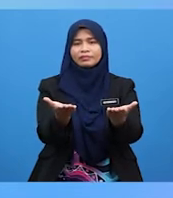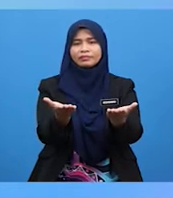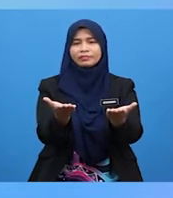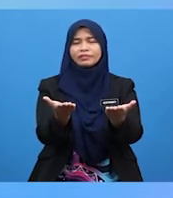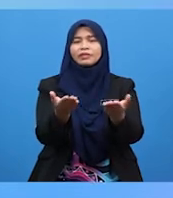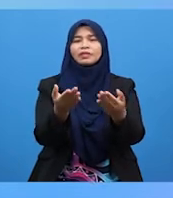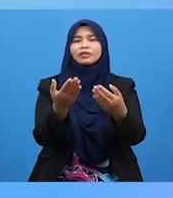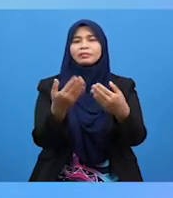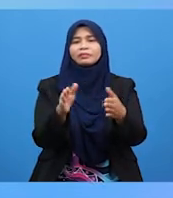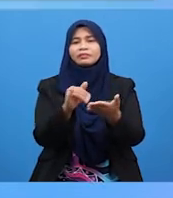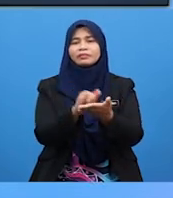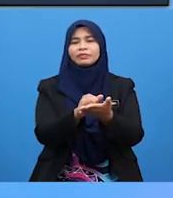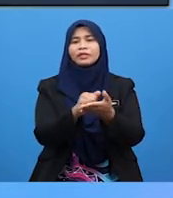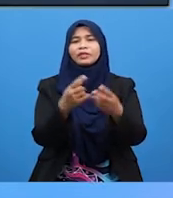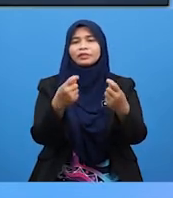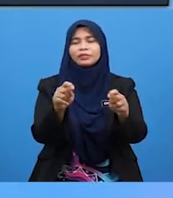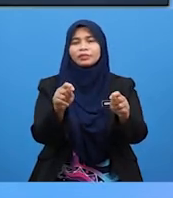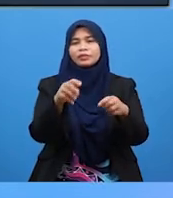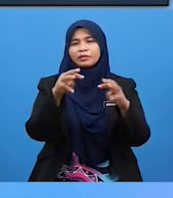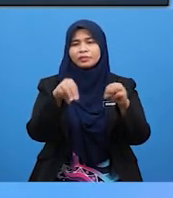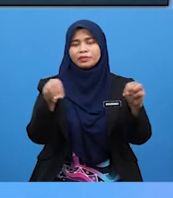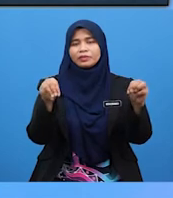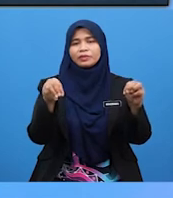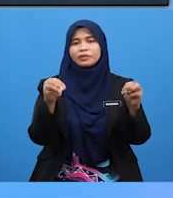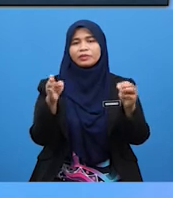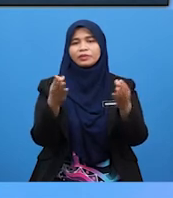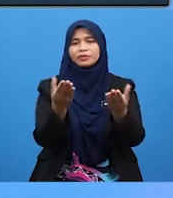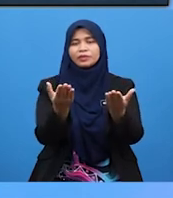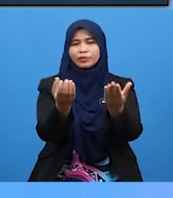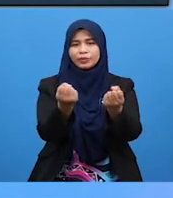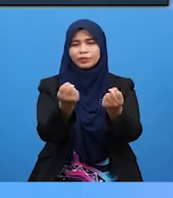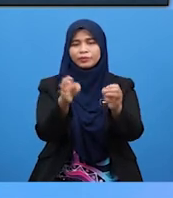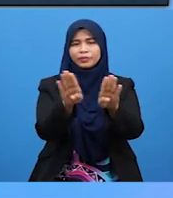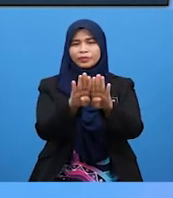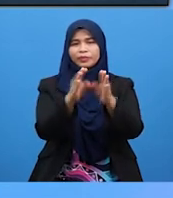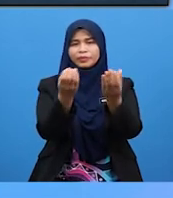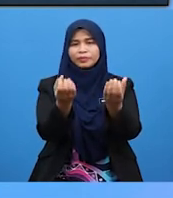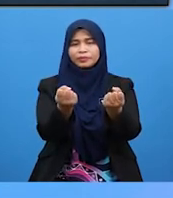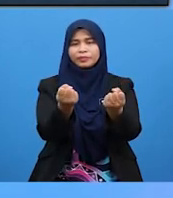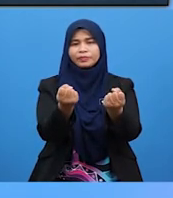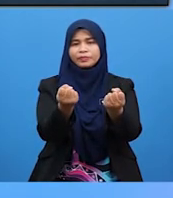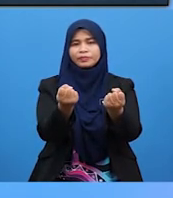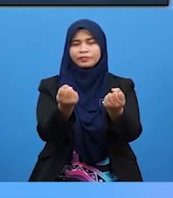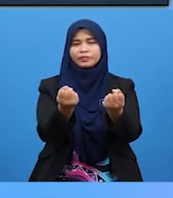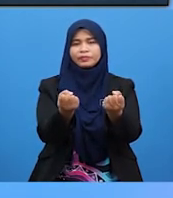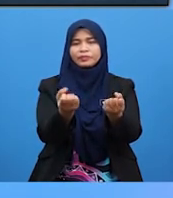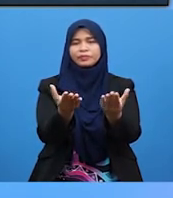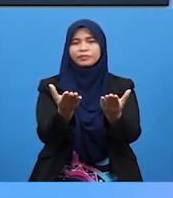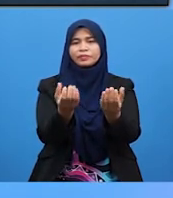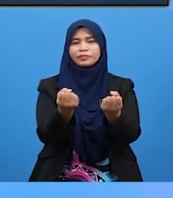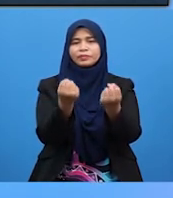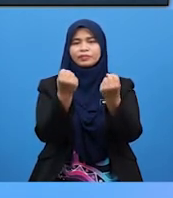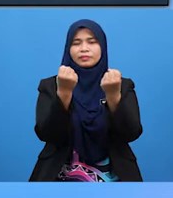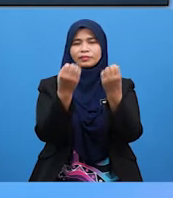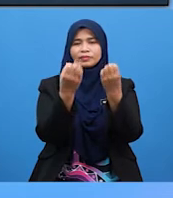Kemudian, cuba murid-murid tutup tapak tangan Seperti dalam keadaan